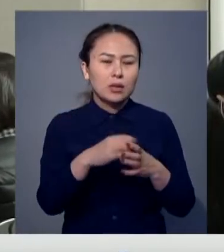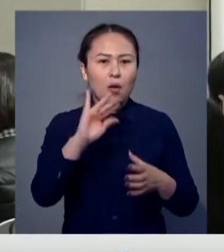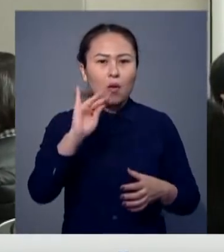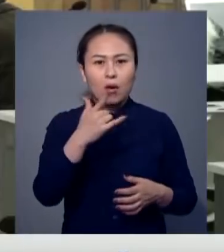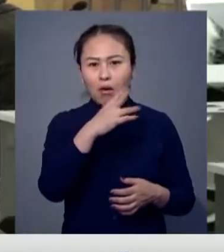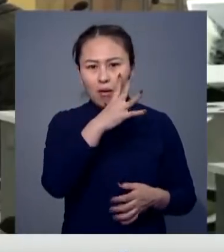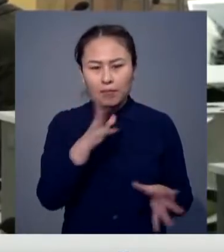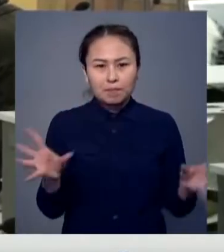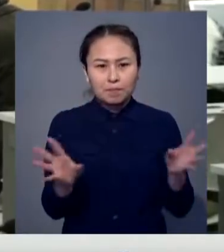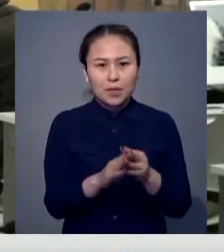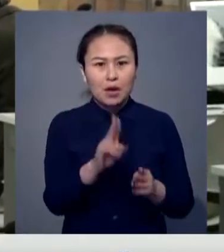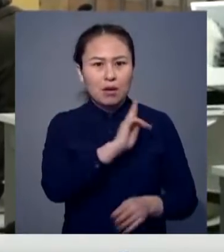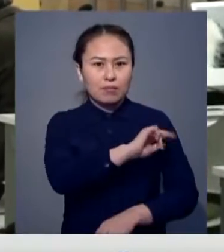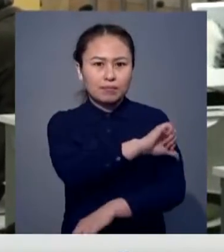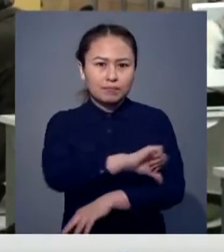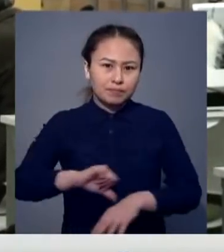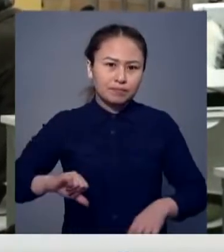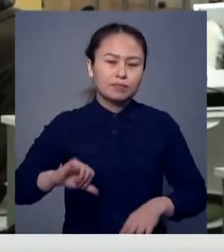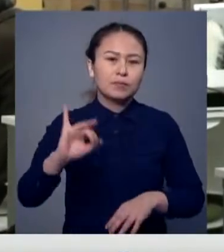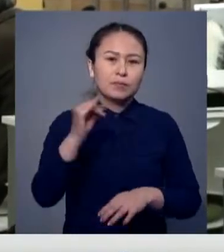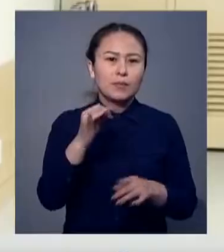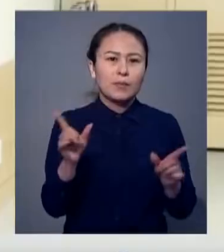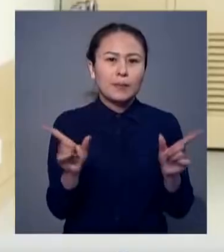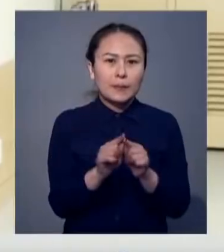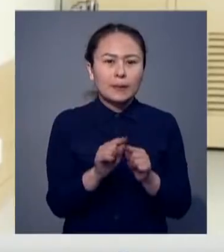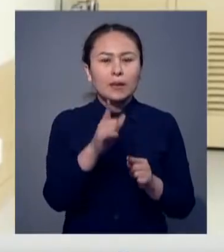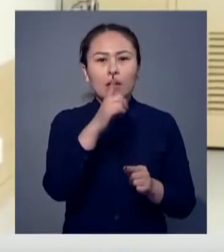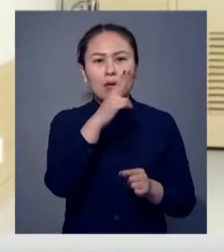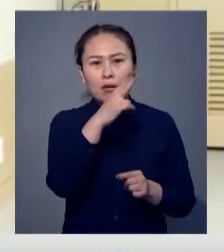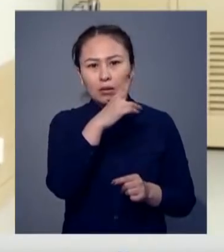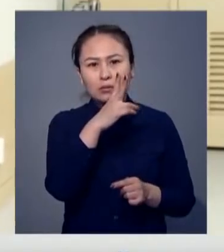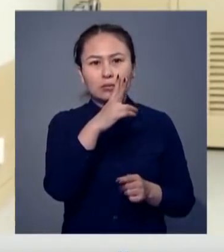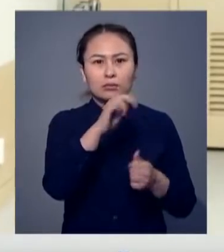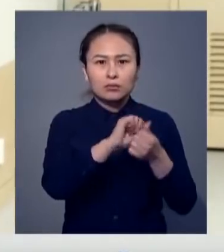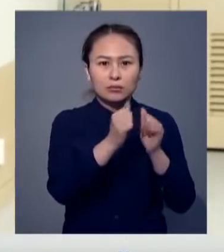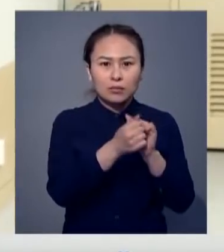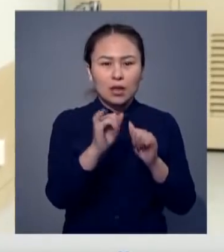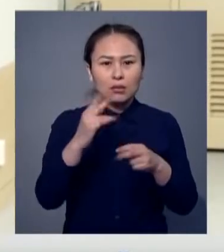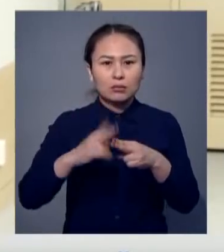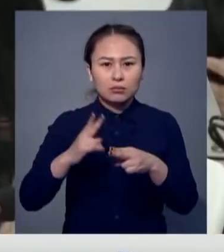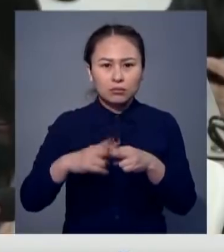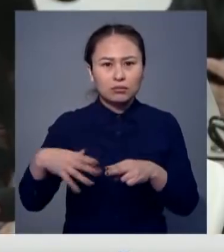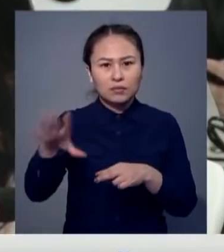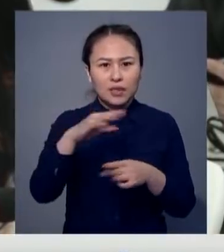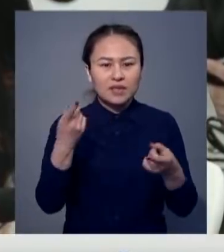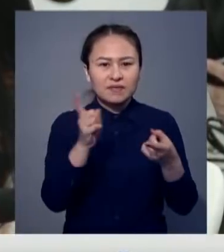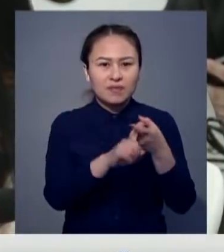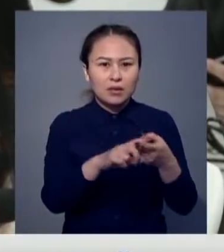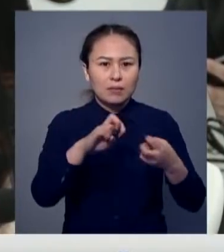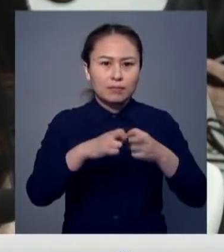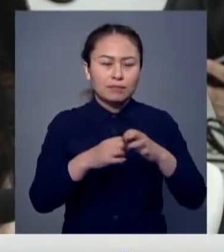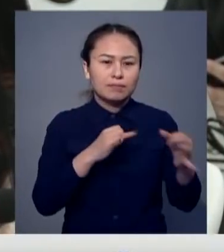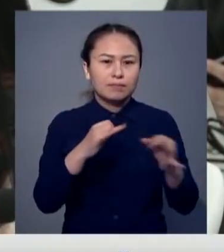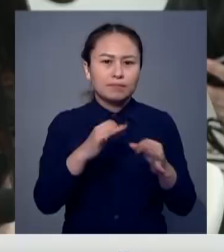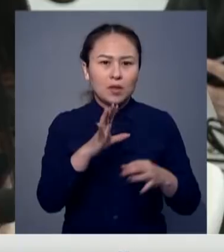әріптестермен бірге шекаралық ынтымақтастық және Қос Кореяның тас және темір жолдарын байлансыру мәселерін талға